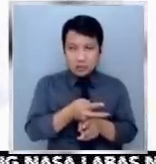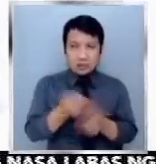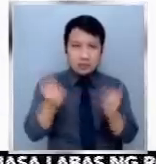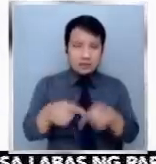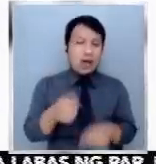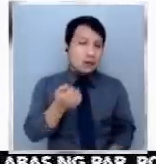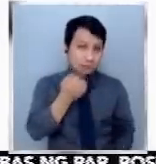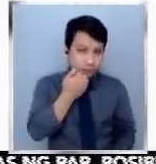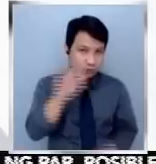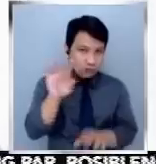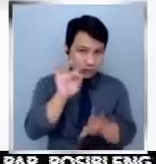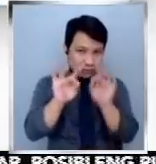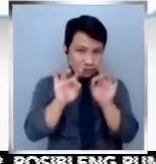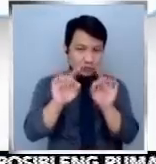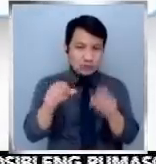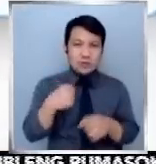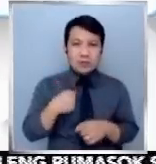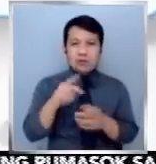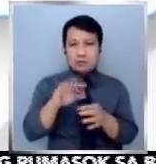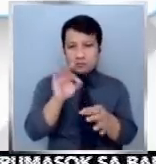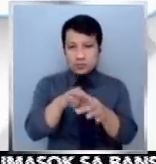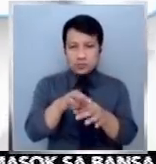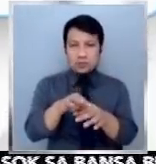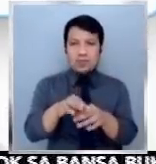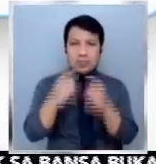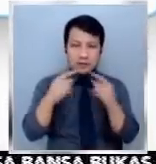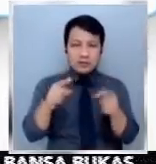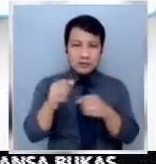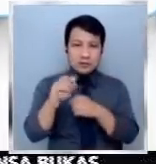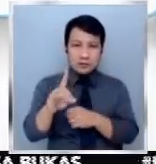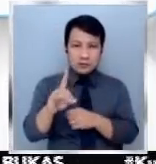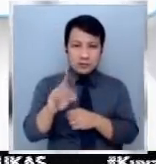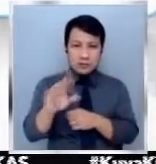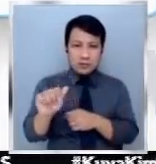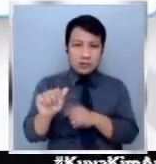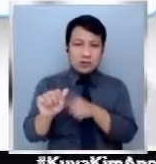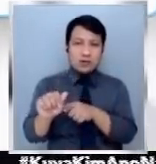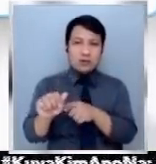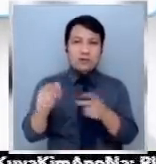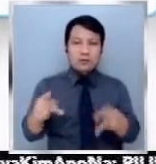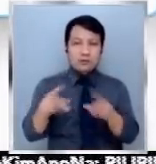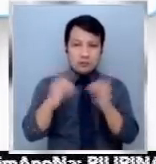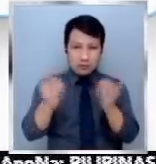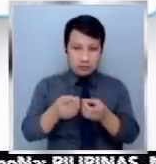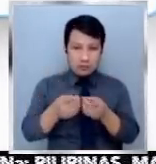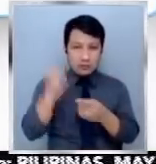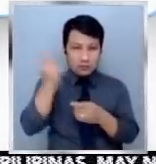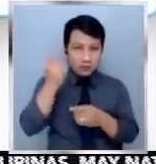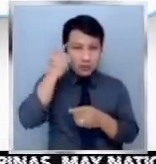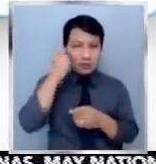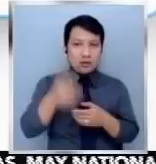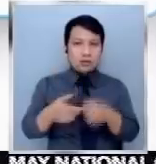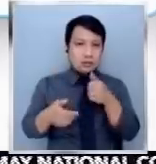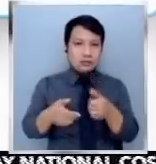ng mga susunod na opisyal. Kaugnay naman sa pahayag ni Foreign Affairs Secretary Teddy Loxin na may ahensya ng gobyernong pinalampas ang